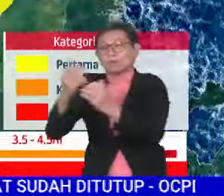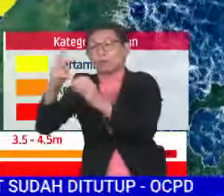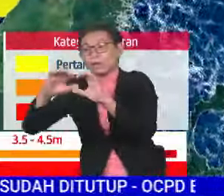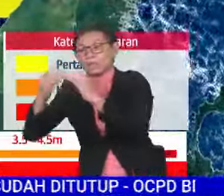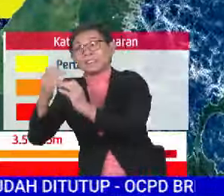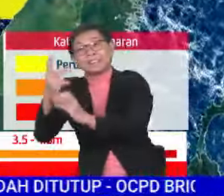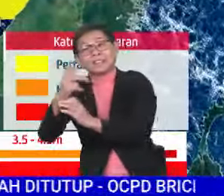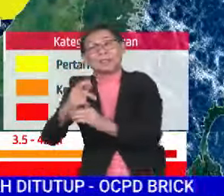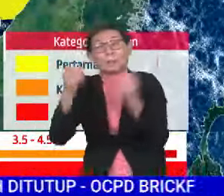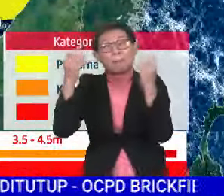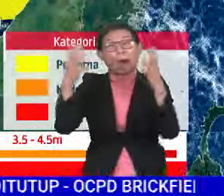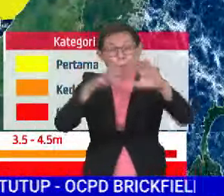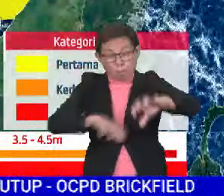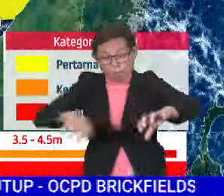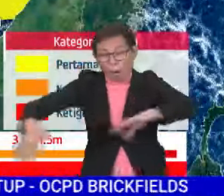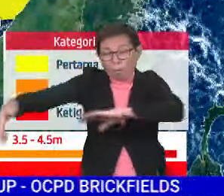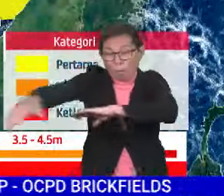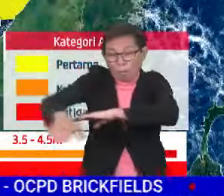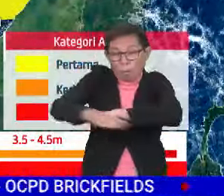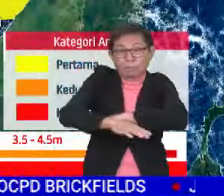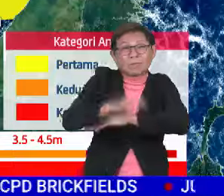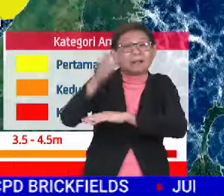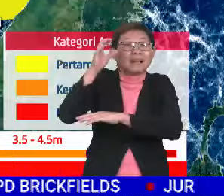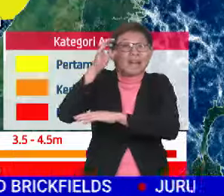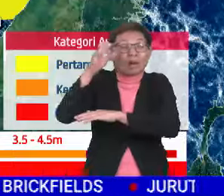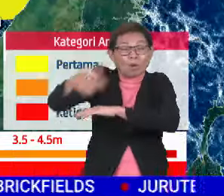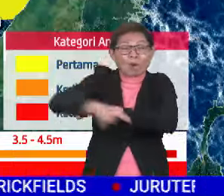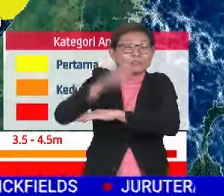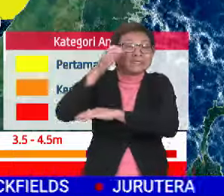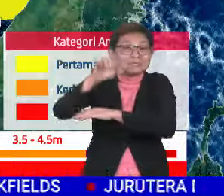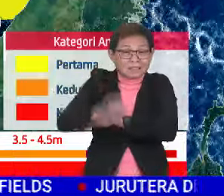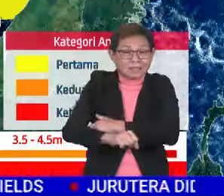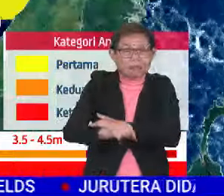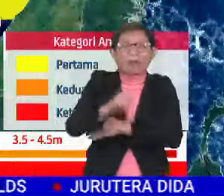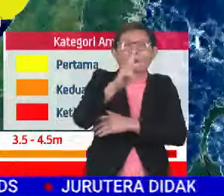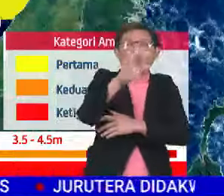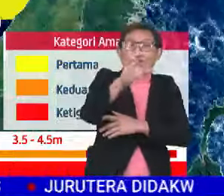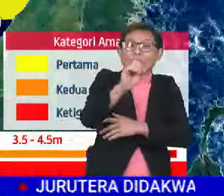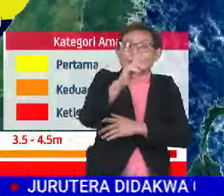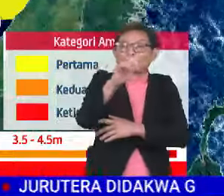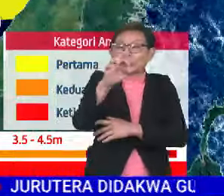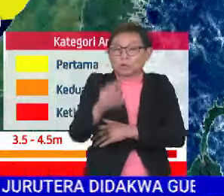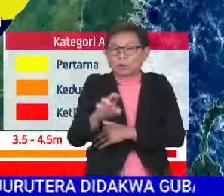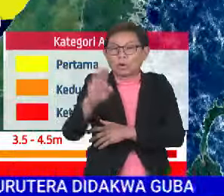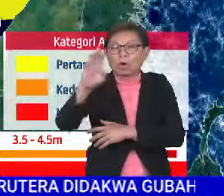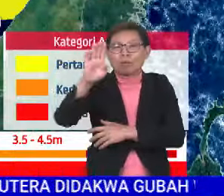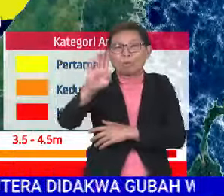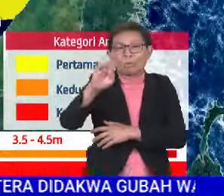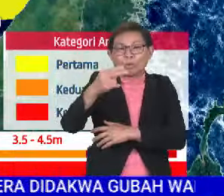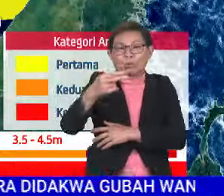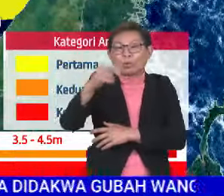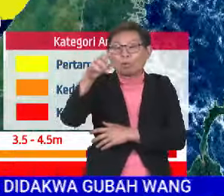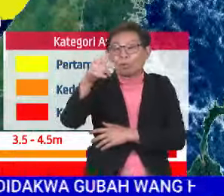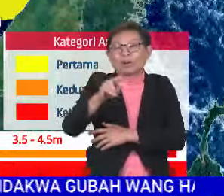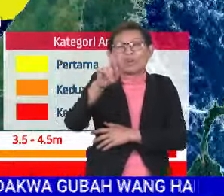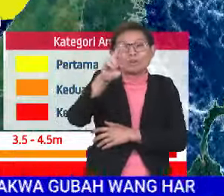ketiga di sebahagian besar kawasan perairan di Laut Cina Selatan. di bahagian kawasan perairan Kondor, Bungguran, Rift Salt,